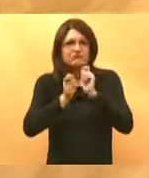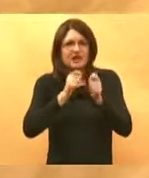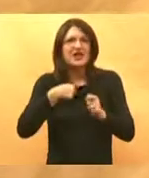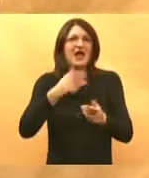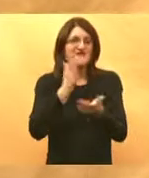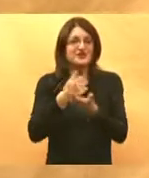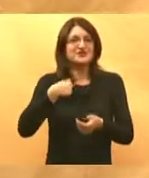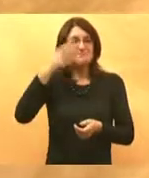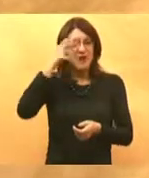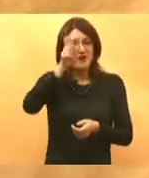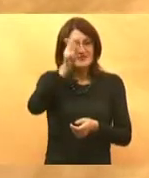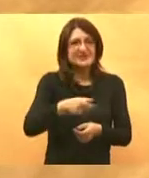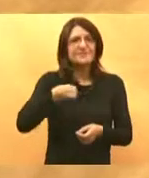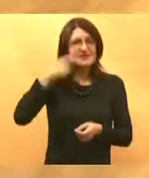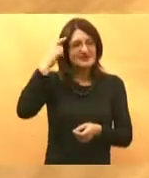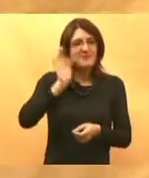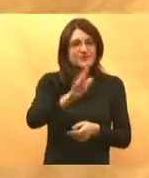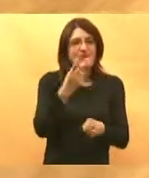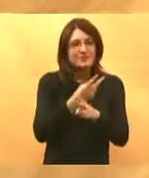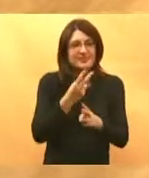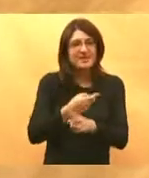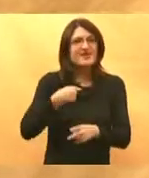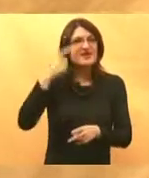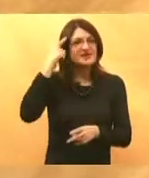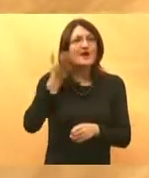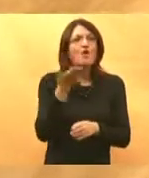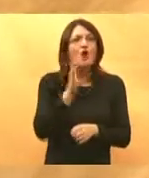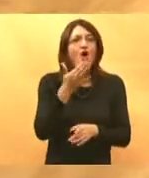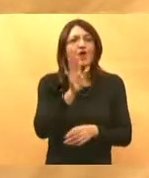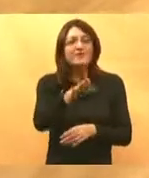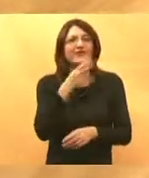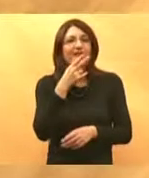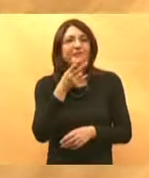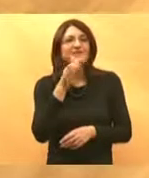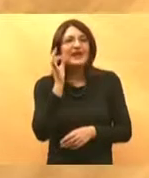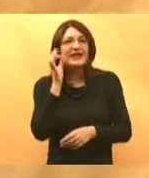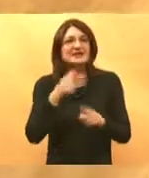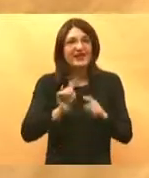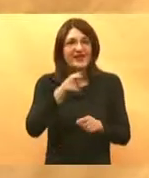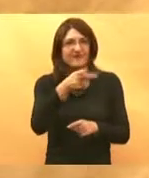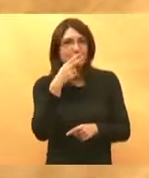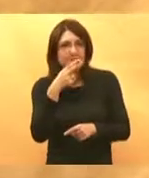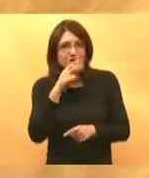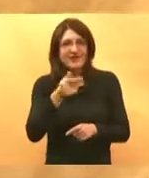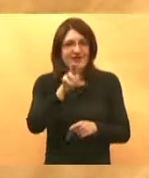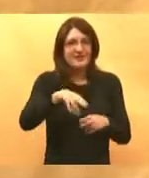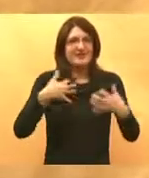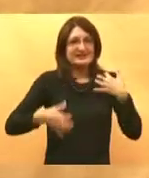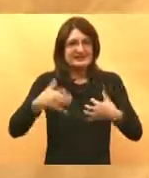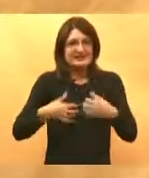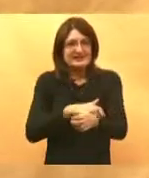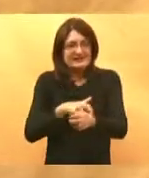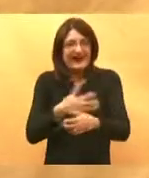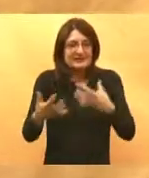od prije i vaše navike i sve ostalo znam kojem ste kardiovaskularnom riziku da li pušite ili ne i slično kako stresno oživite i sve ostalo